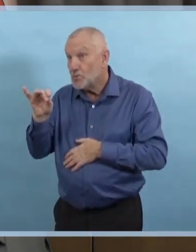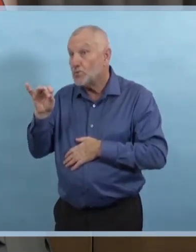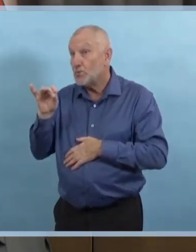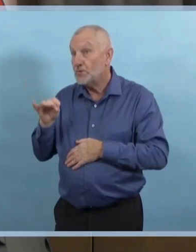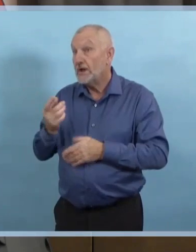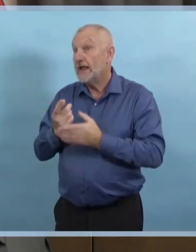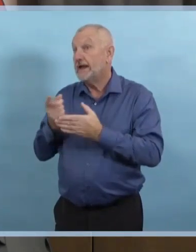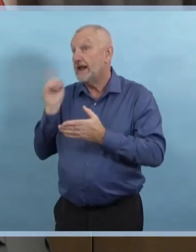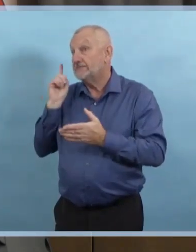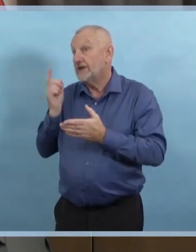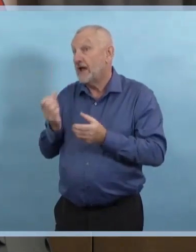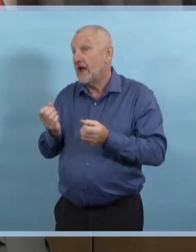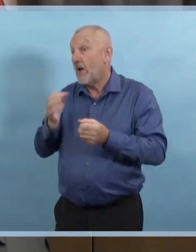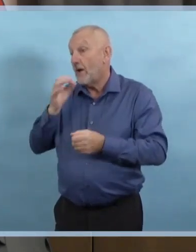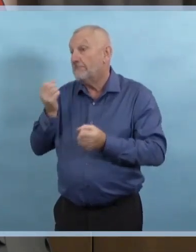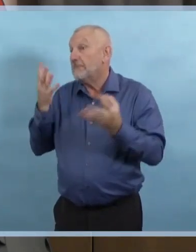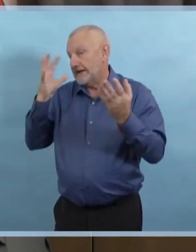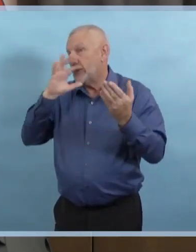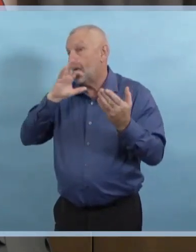des enfants et des adolescents.